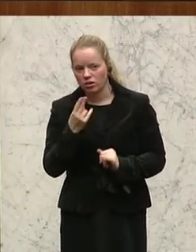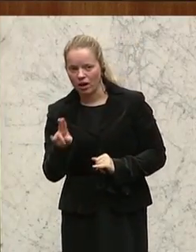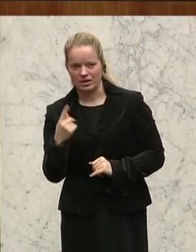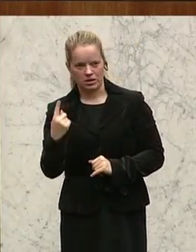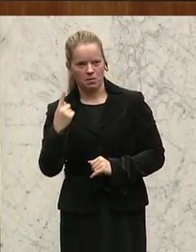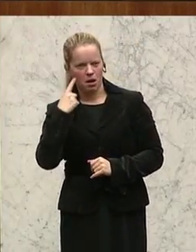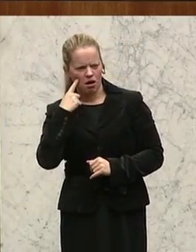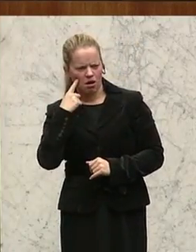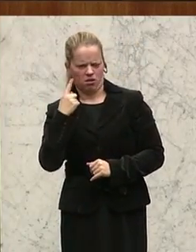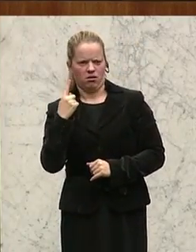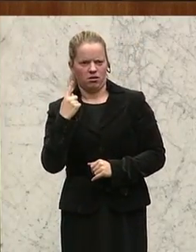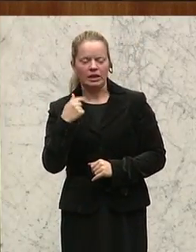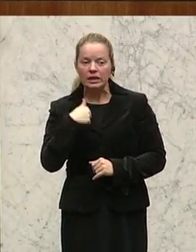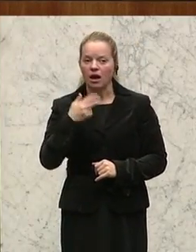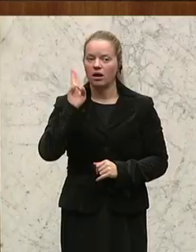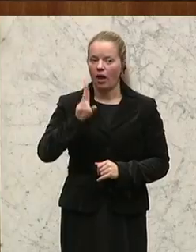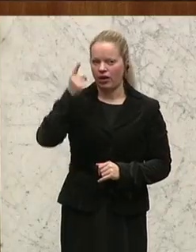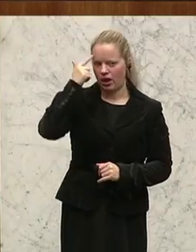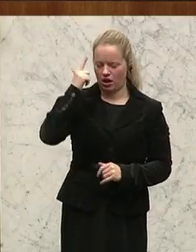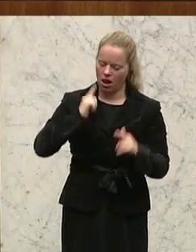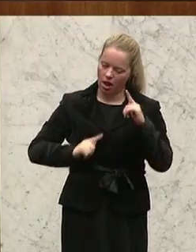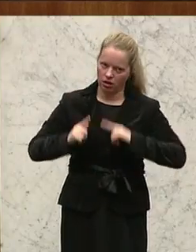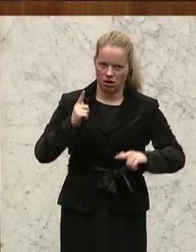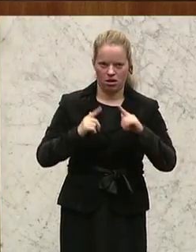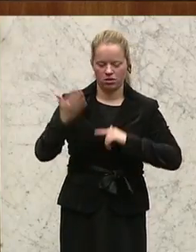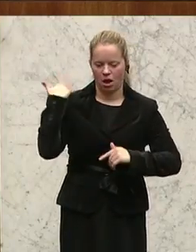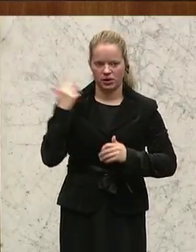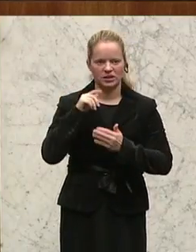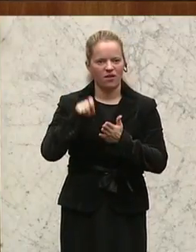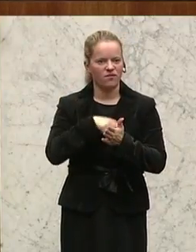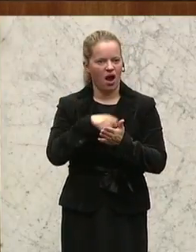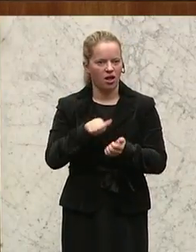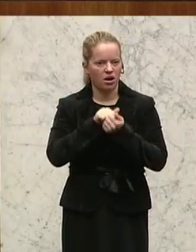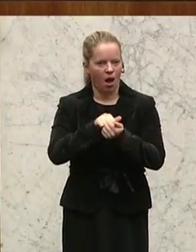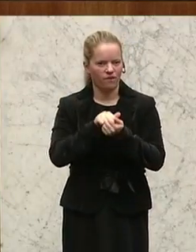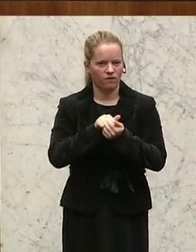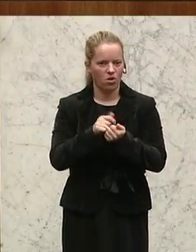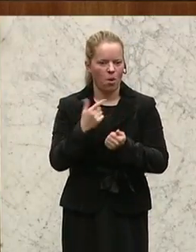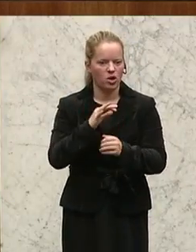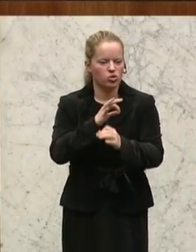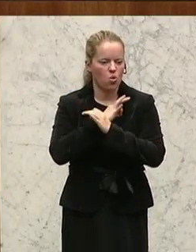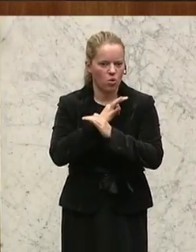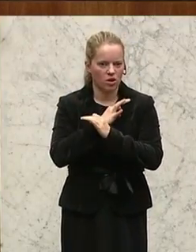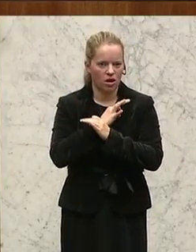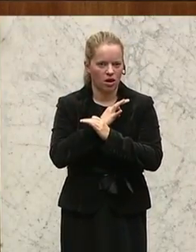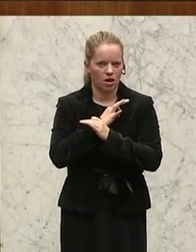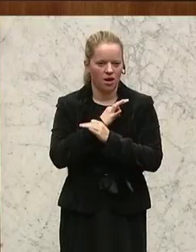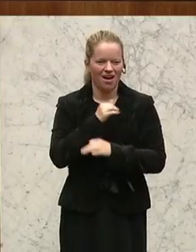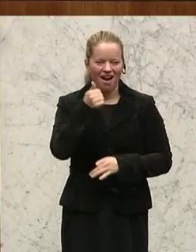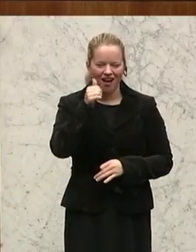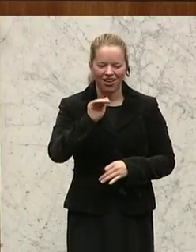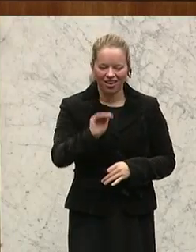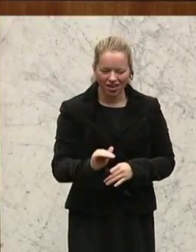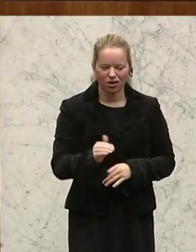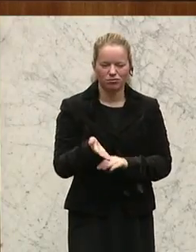Ich kann mich an Wahlkämpfe erinnern, leider, wo es Tote gab, und zwar in diesem Fall sogar ein totes